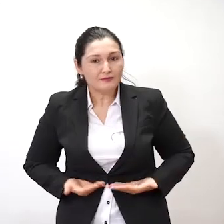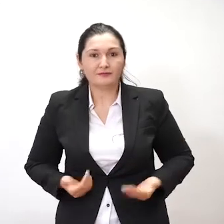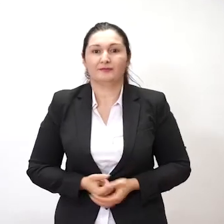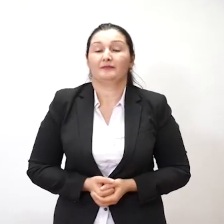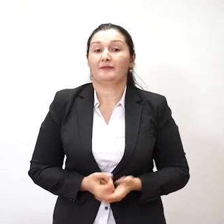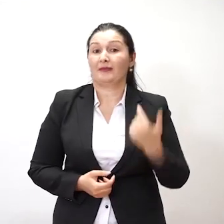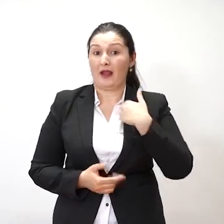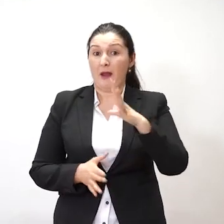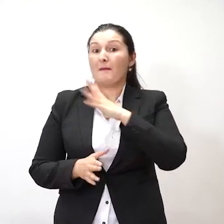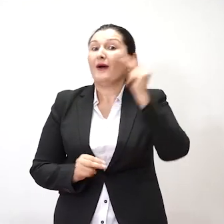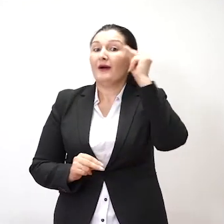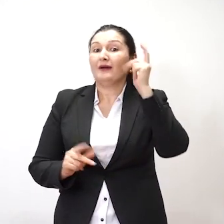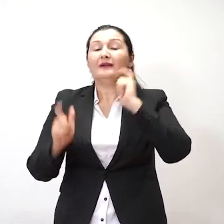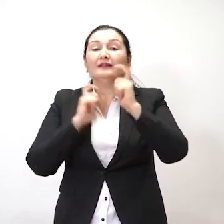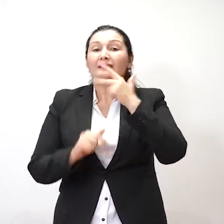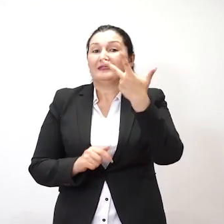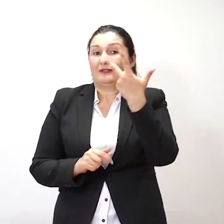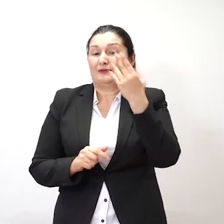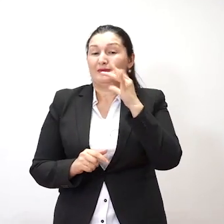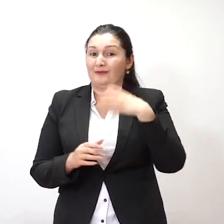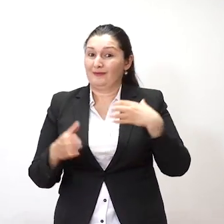PYM JBZ